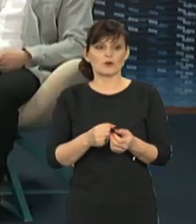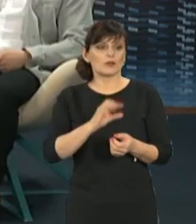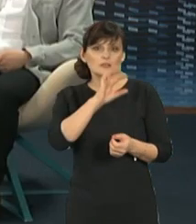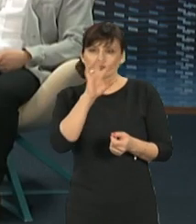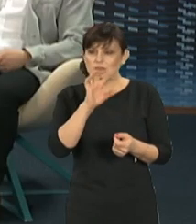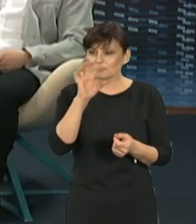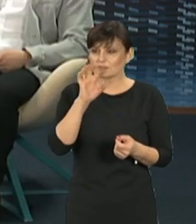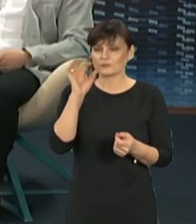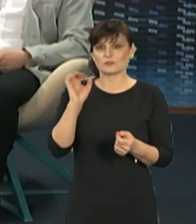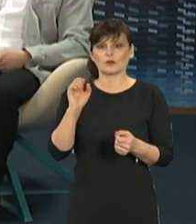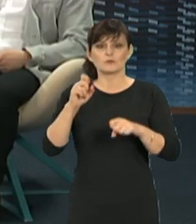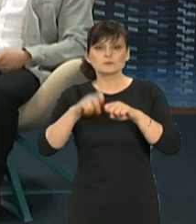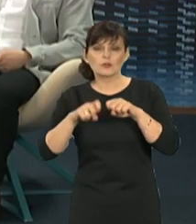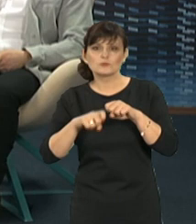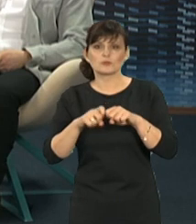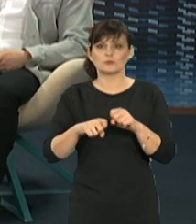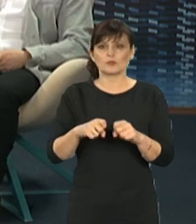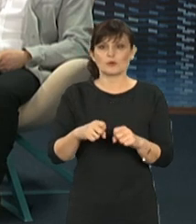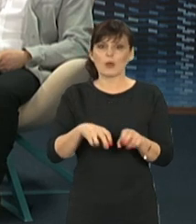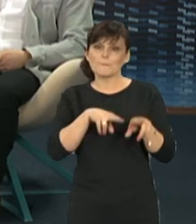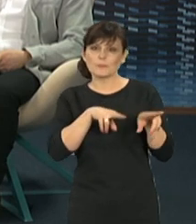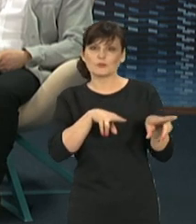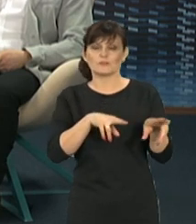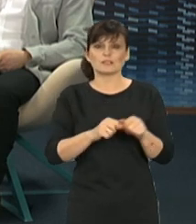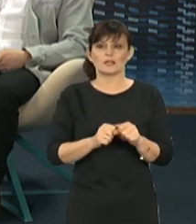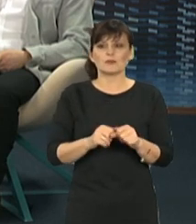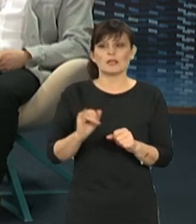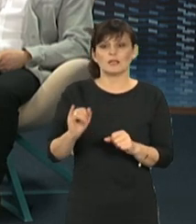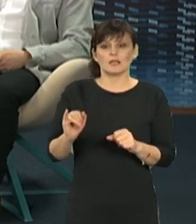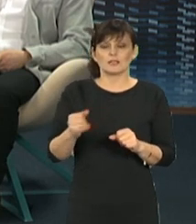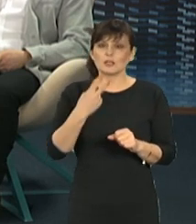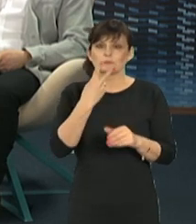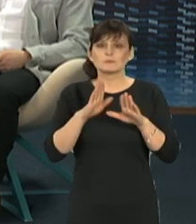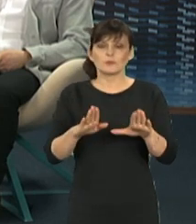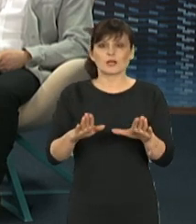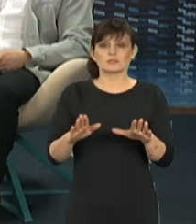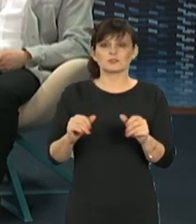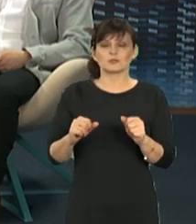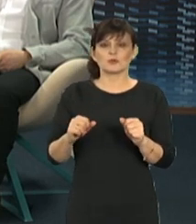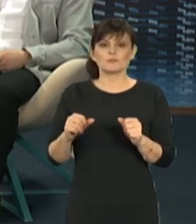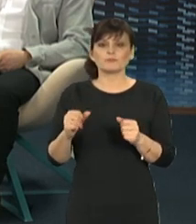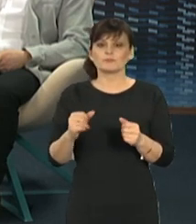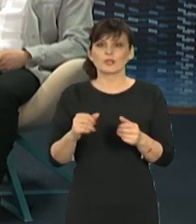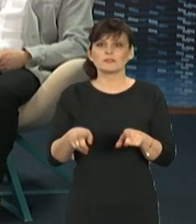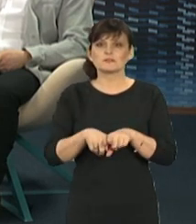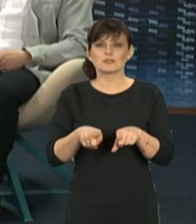monitorują takie polowania ujawniając przy tym pewne